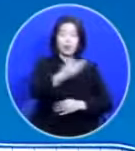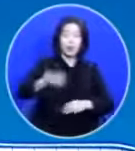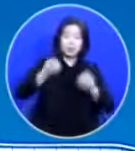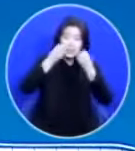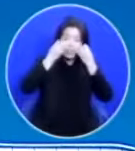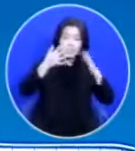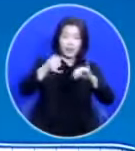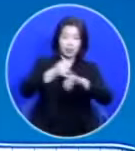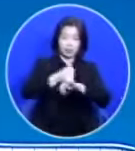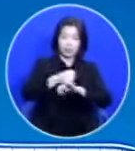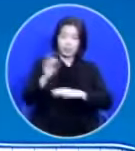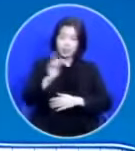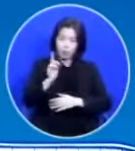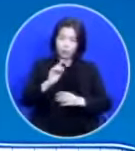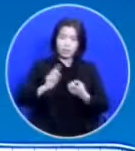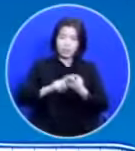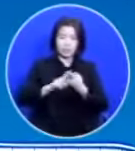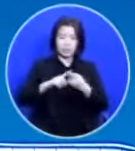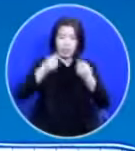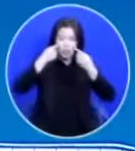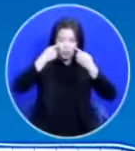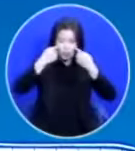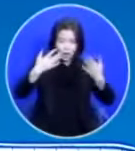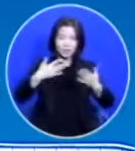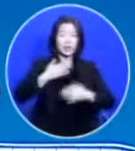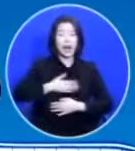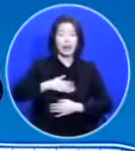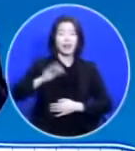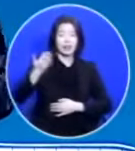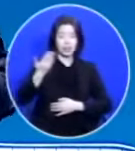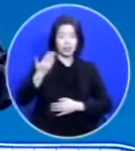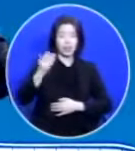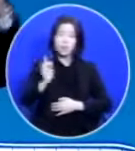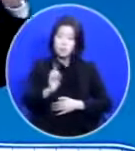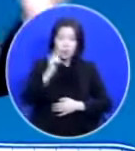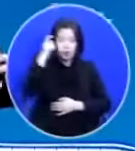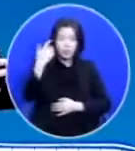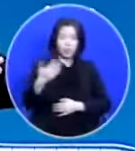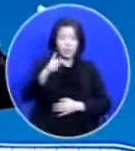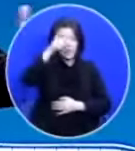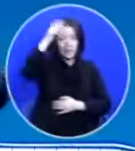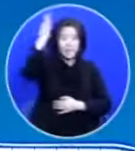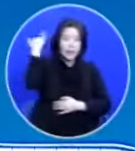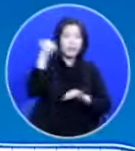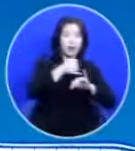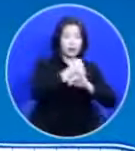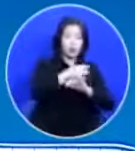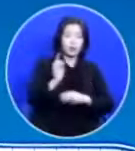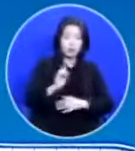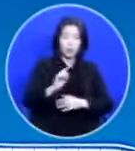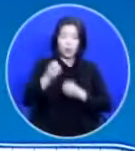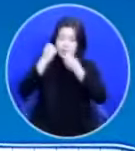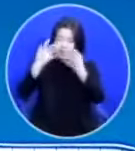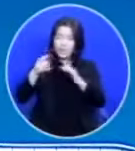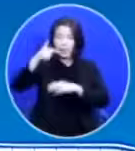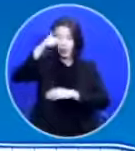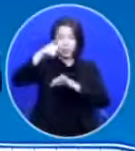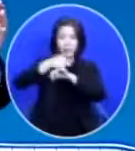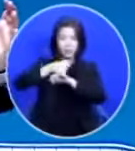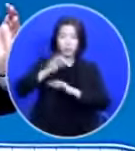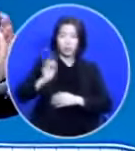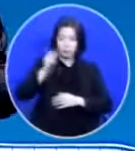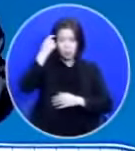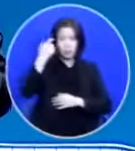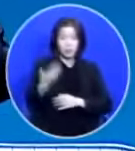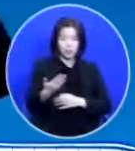언약이 뭔지를 정확히 알아야 합니다 새 언약이 뭐죠? 도대체 옛 언약은 뭐며 새 언약은 뭐죠? 옛